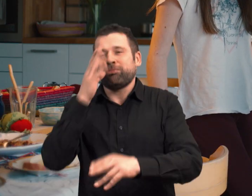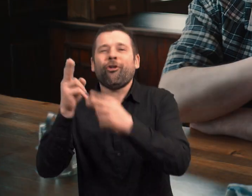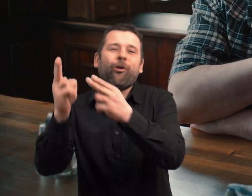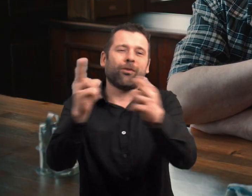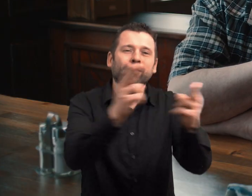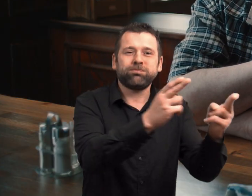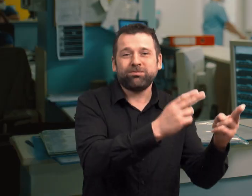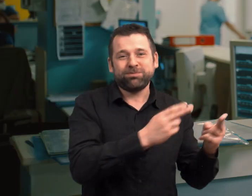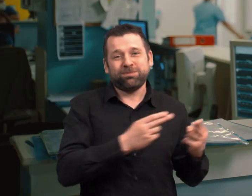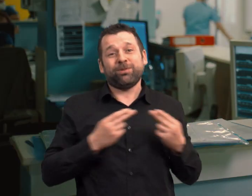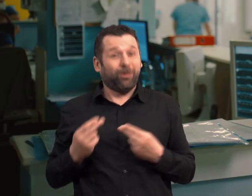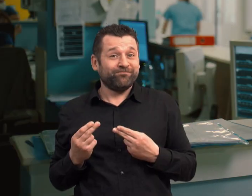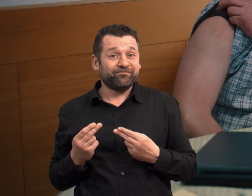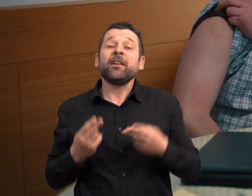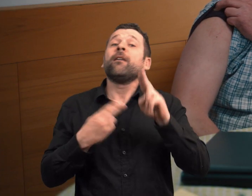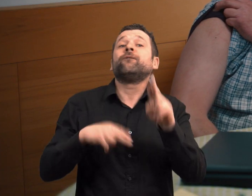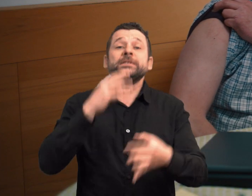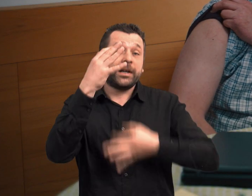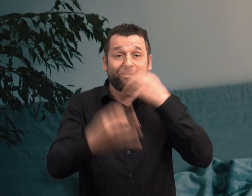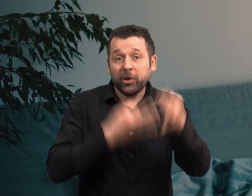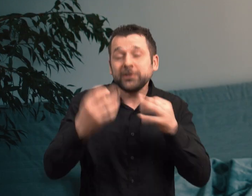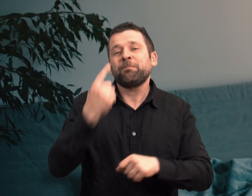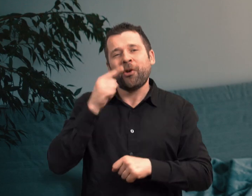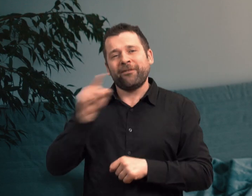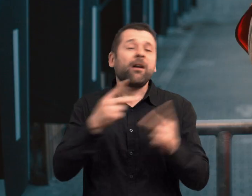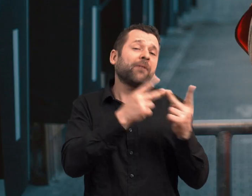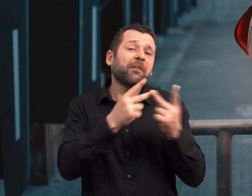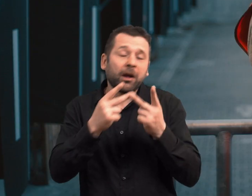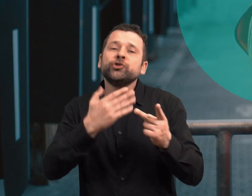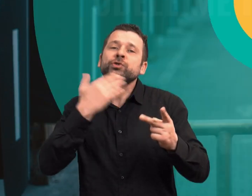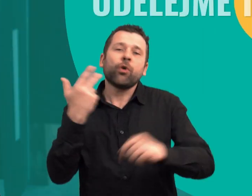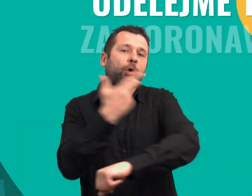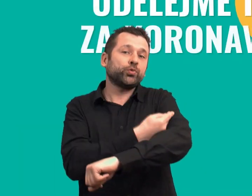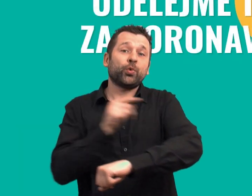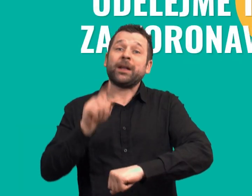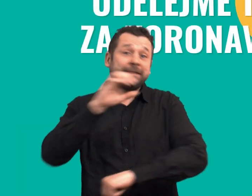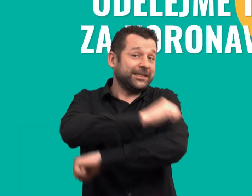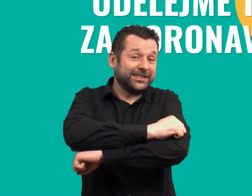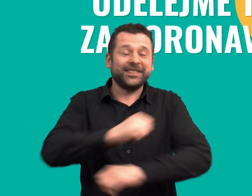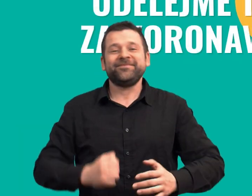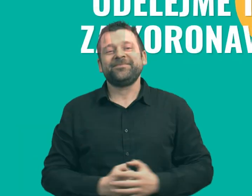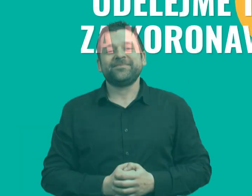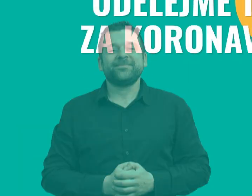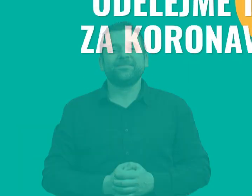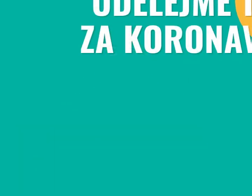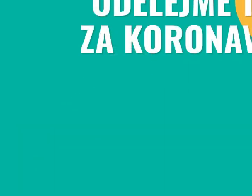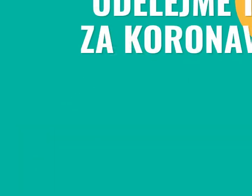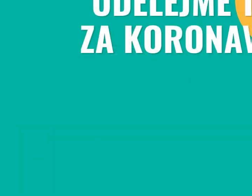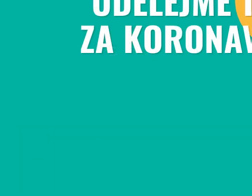Teď je třeba ochránit ty nejzranitelnější. Brzy dostaneme šanci i my ostatní. Udělejme tečku za